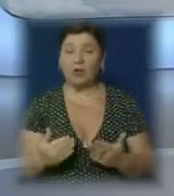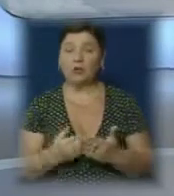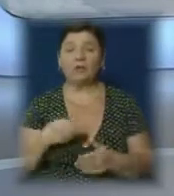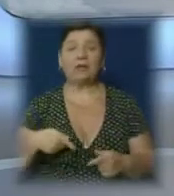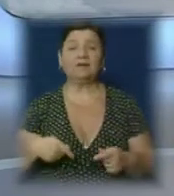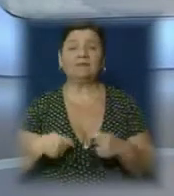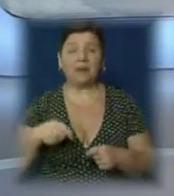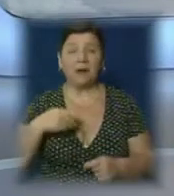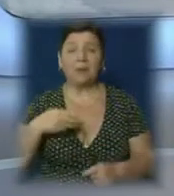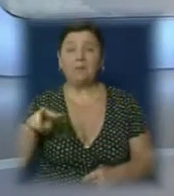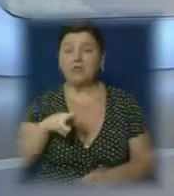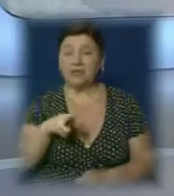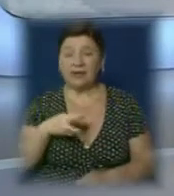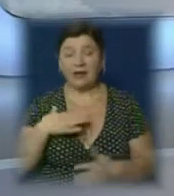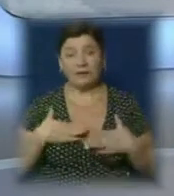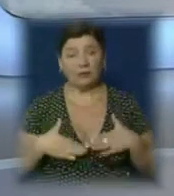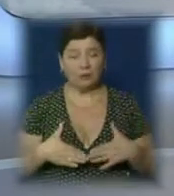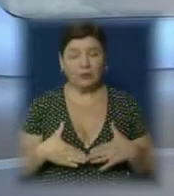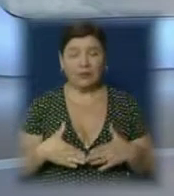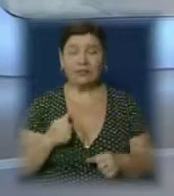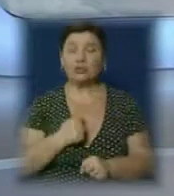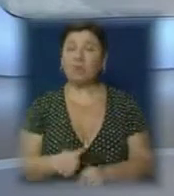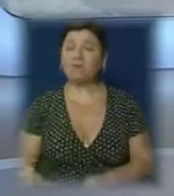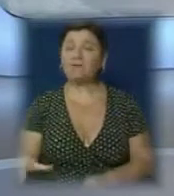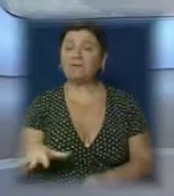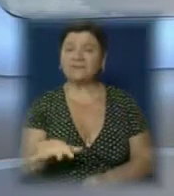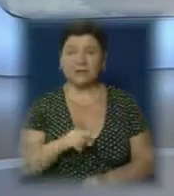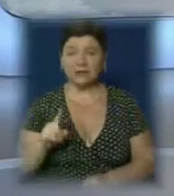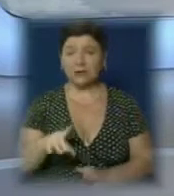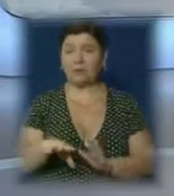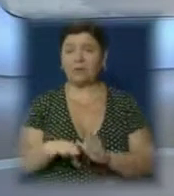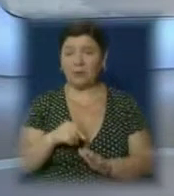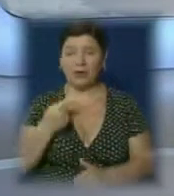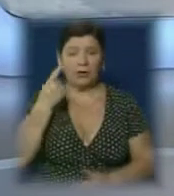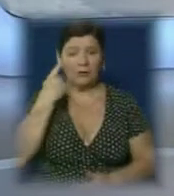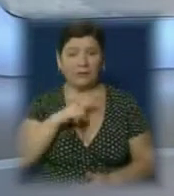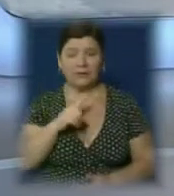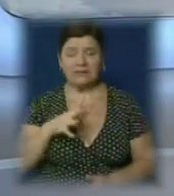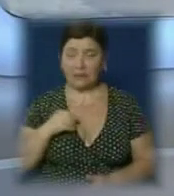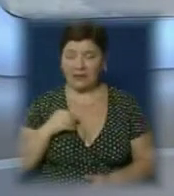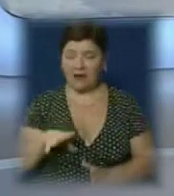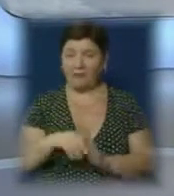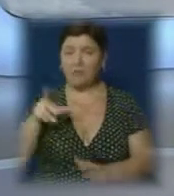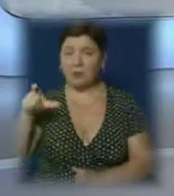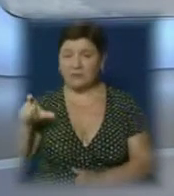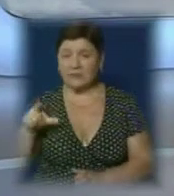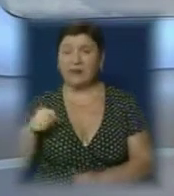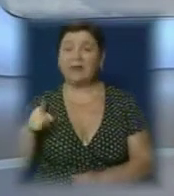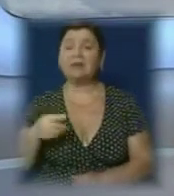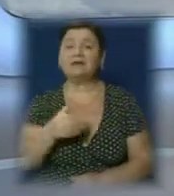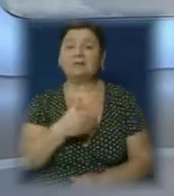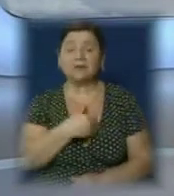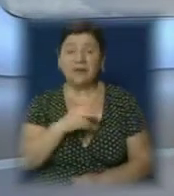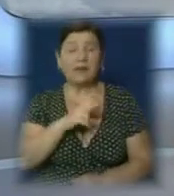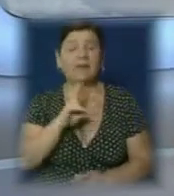Міжгір'я, задоволений, Василь Щур каже, зробить усе, аби виправдати довіру своїх виборців і здобути прихильність тих міжгірців,